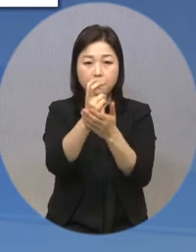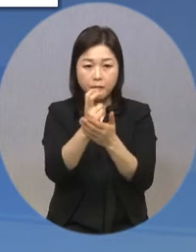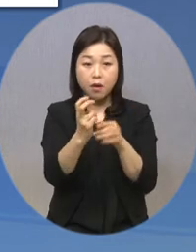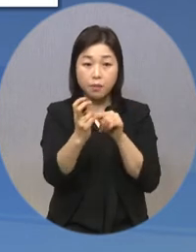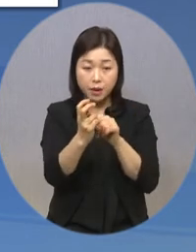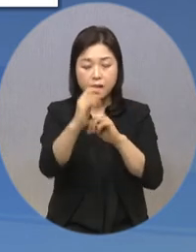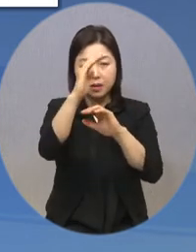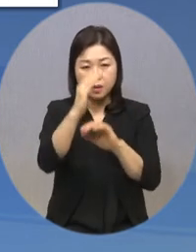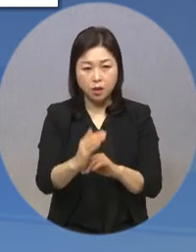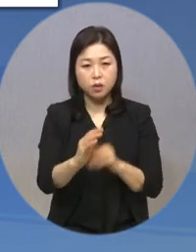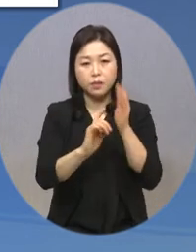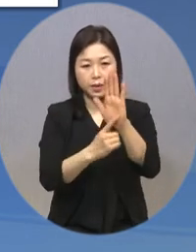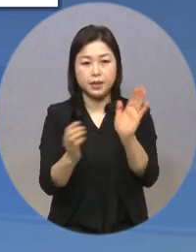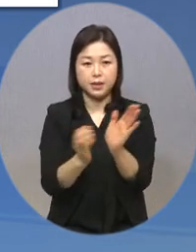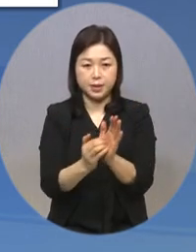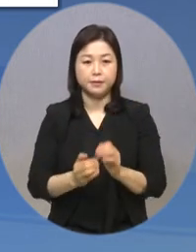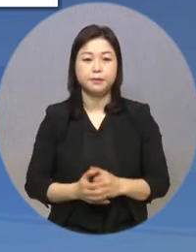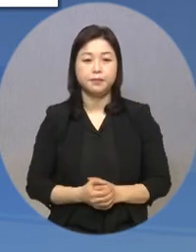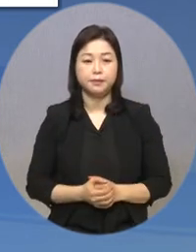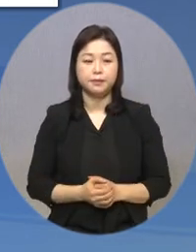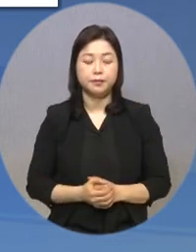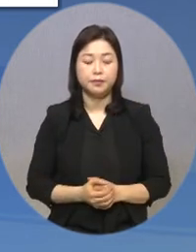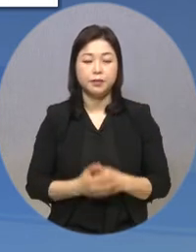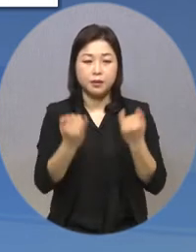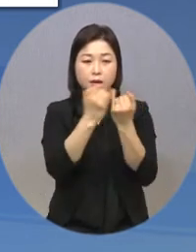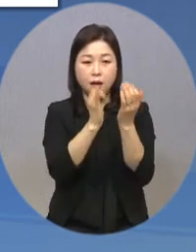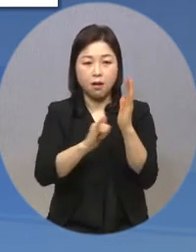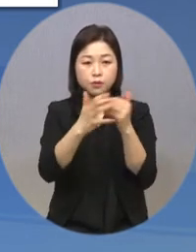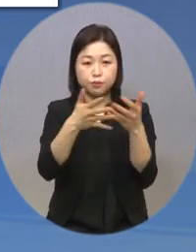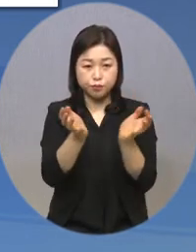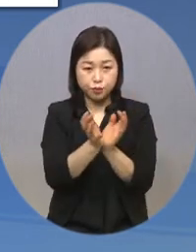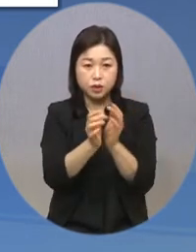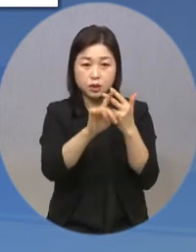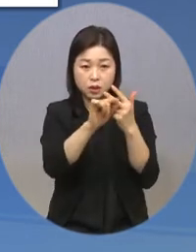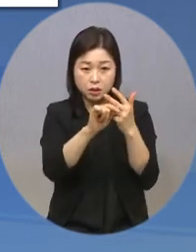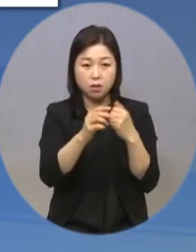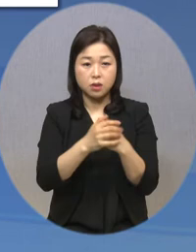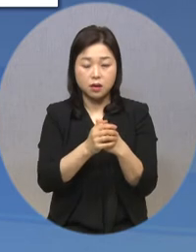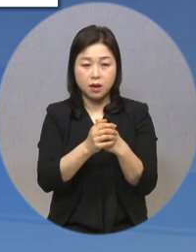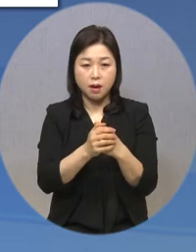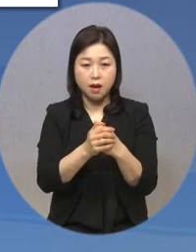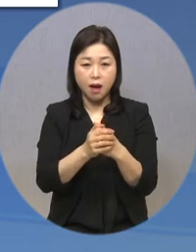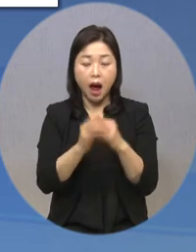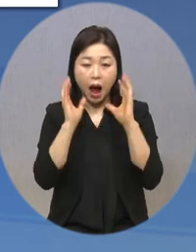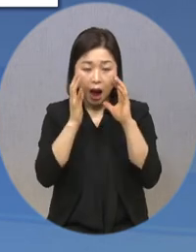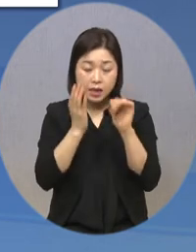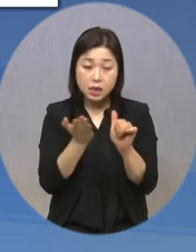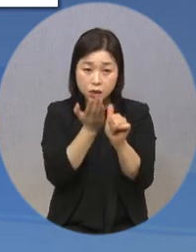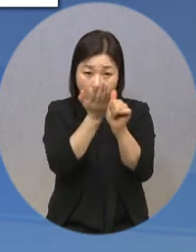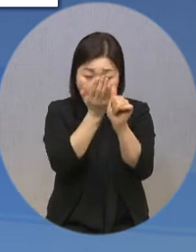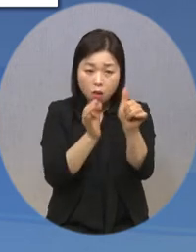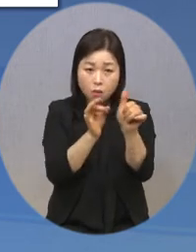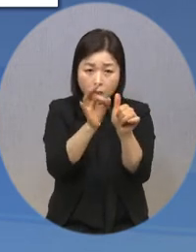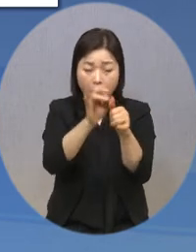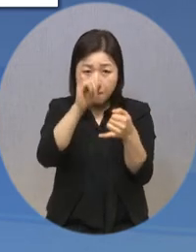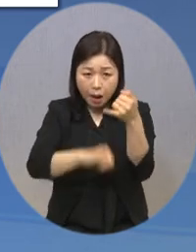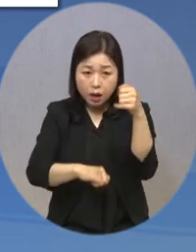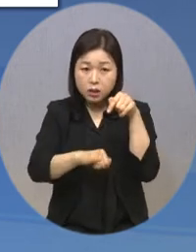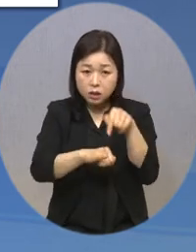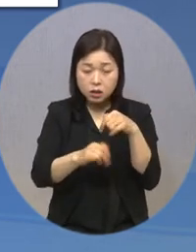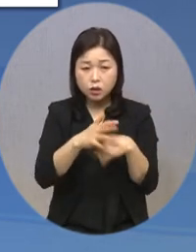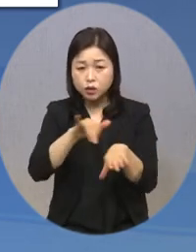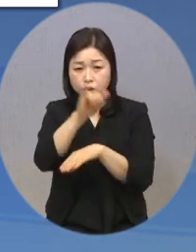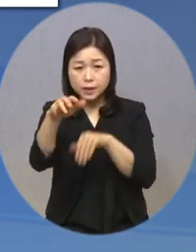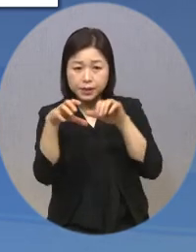입법 예고했습니다. 여가부는 지난해 7월 양육비 채무불이행자 출국금지 요청 제도를 시행한 이후